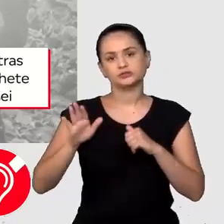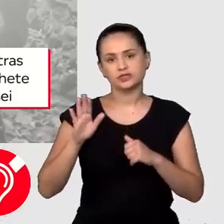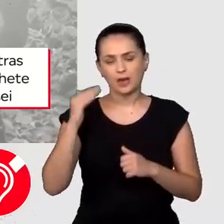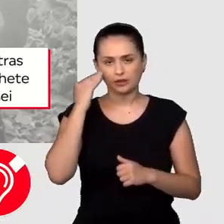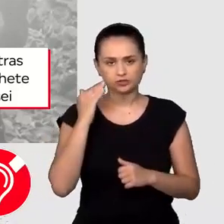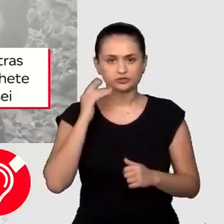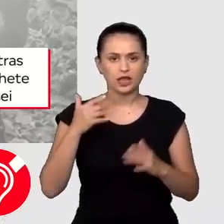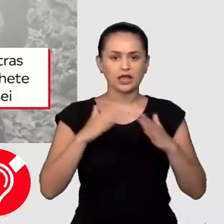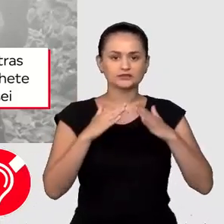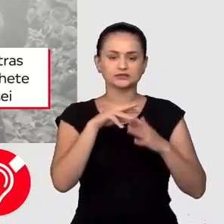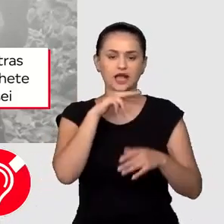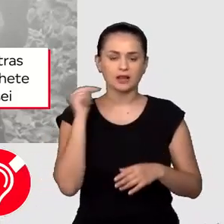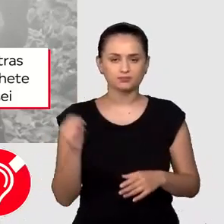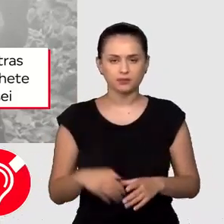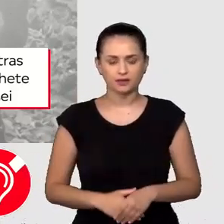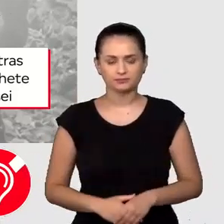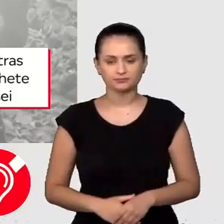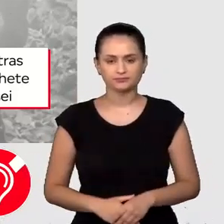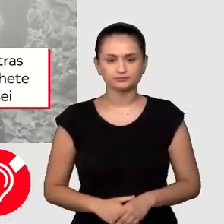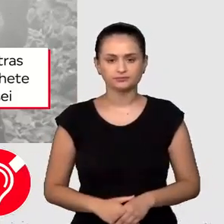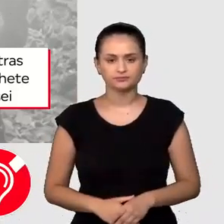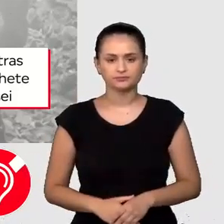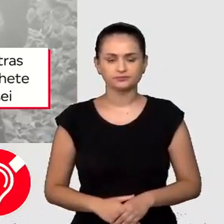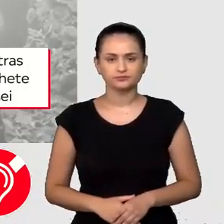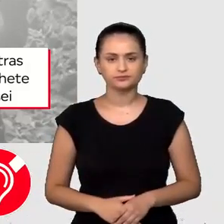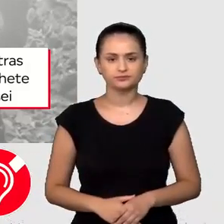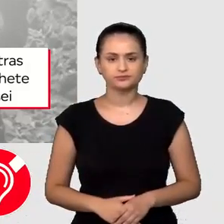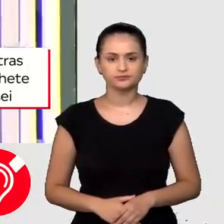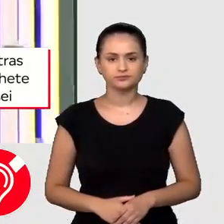Joe și Jill Biden la Casa Albaierii.